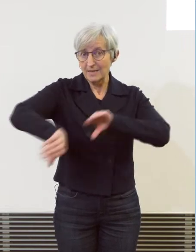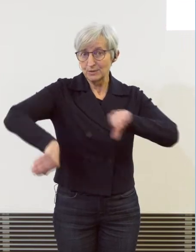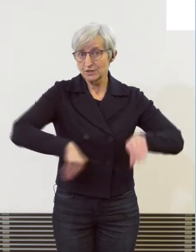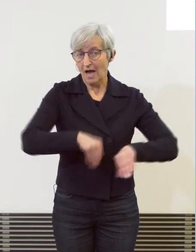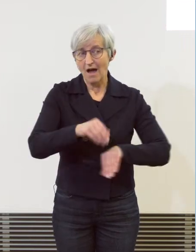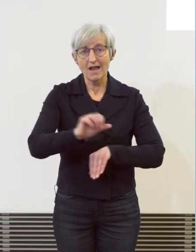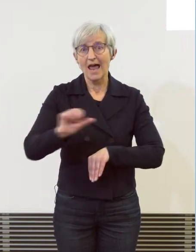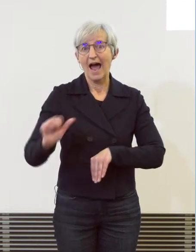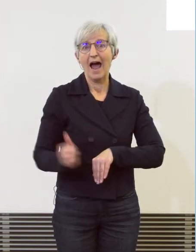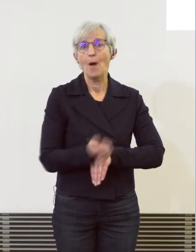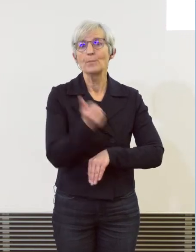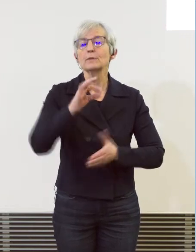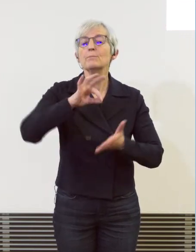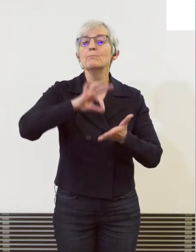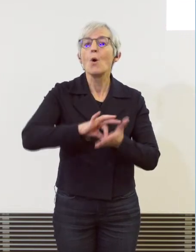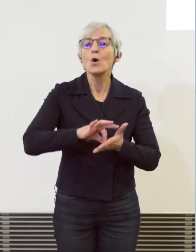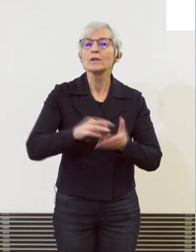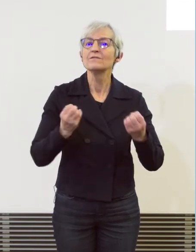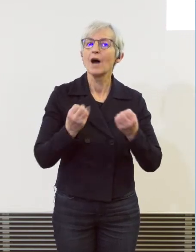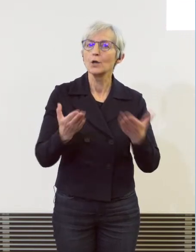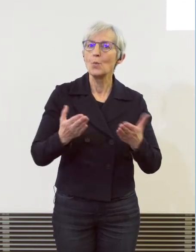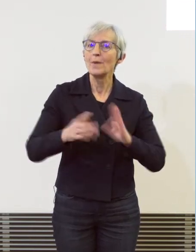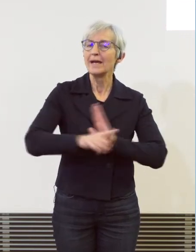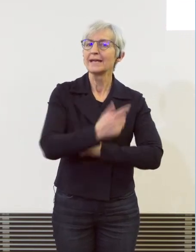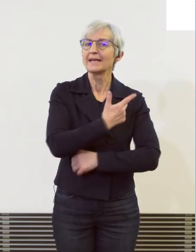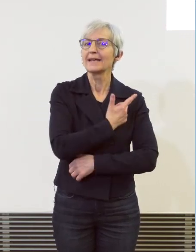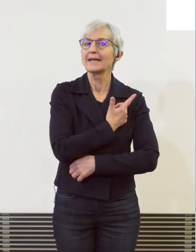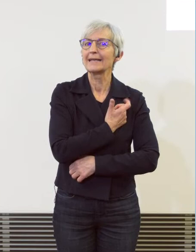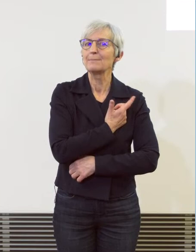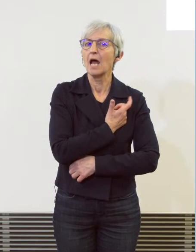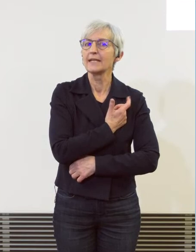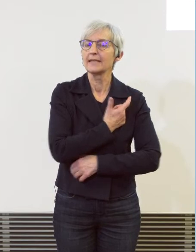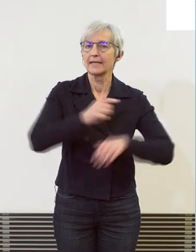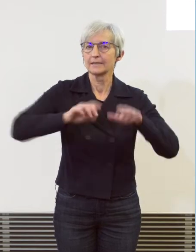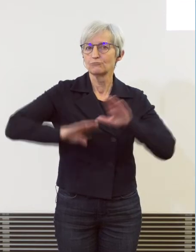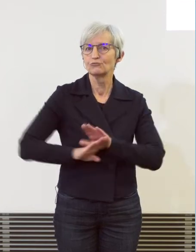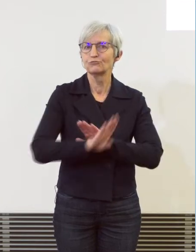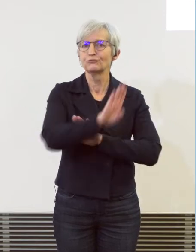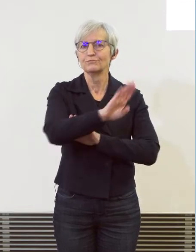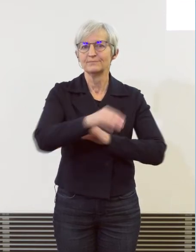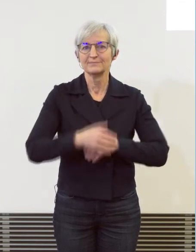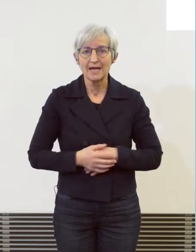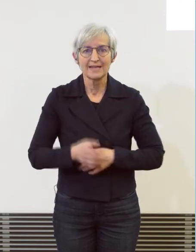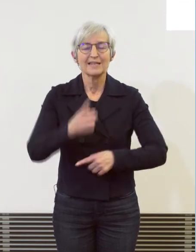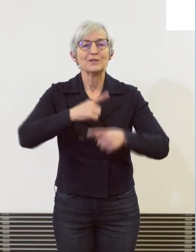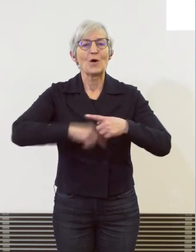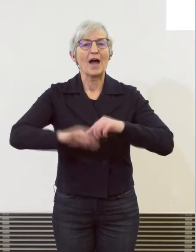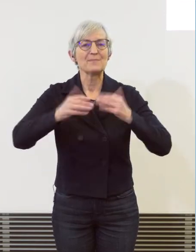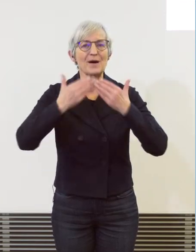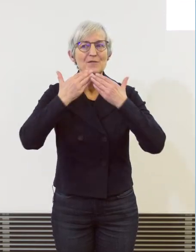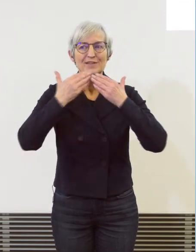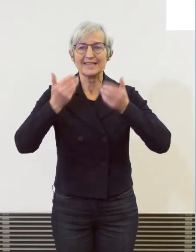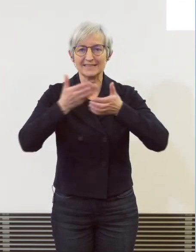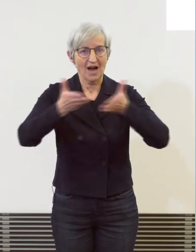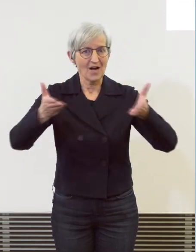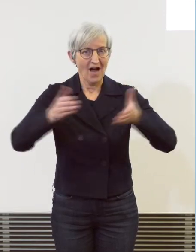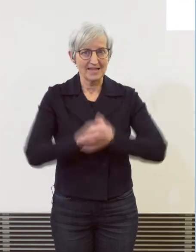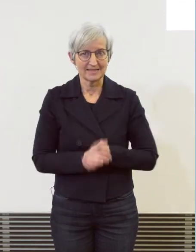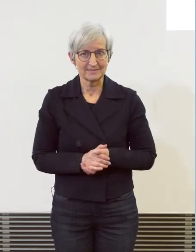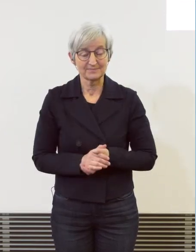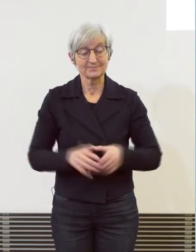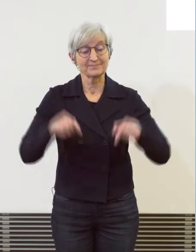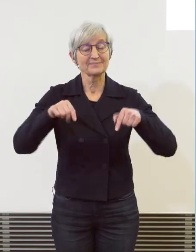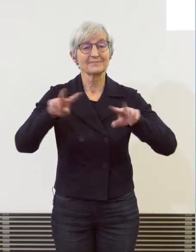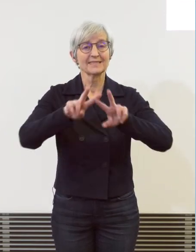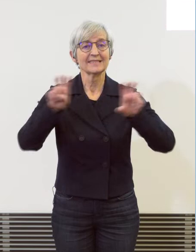Kriminalität. Also nochmal vielen Dank allen. Wir haben hier die Jugendkriminalität, die